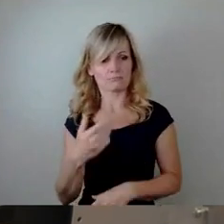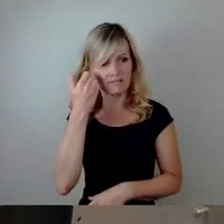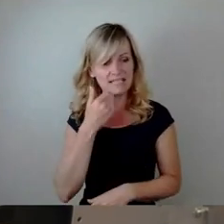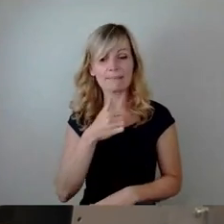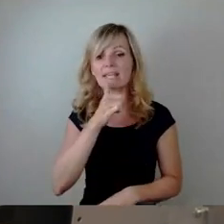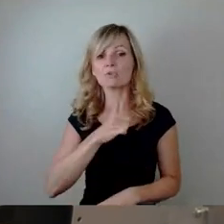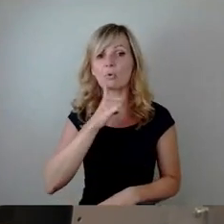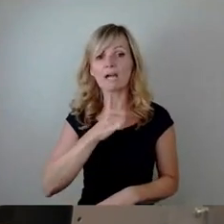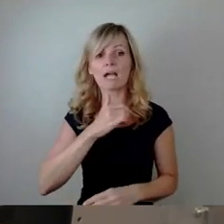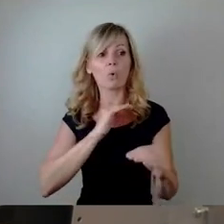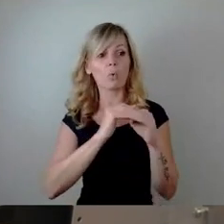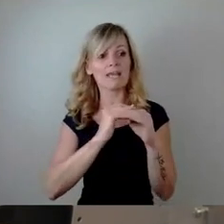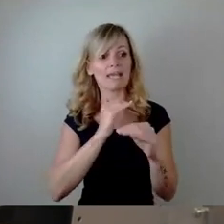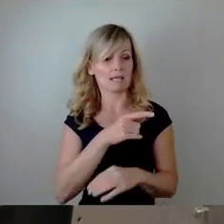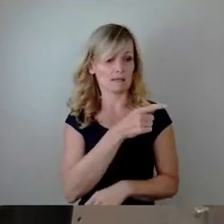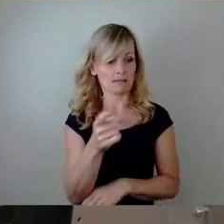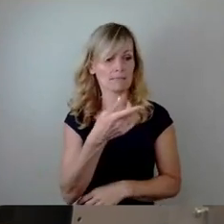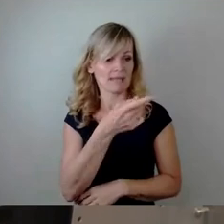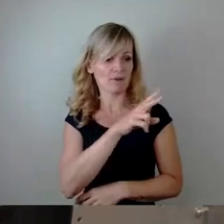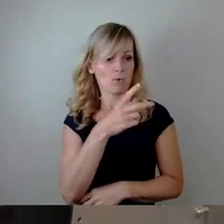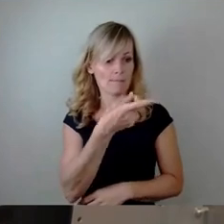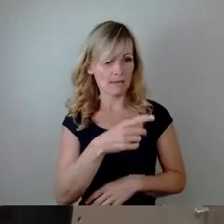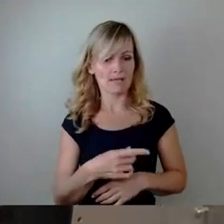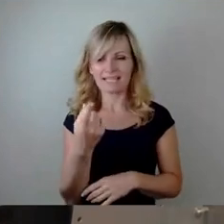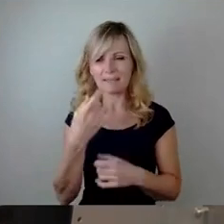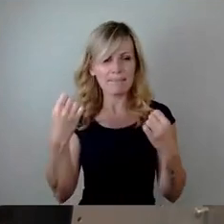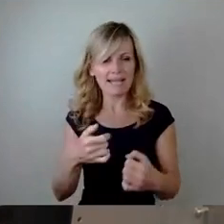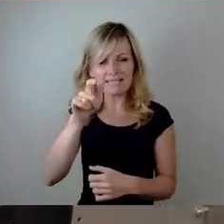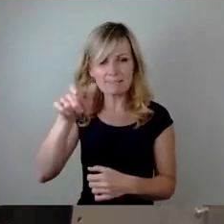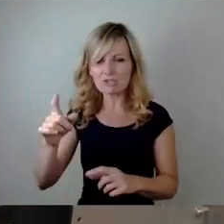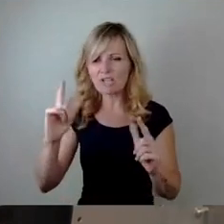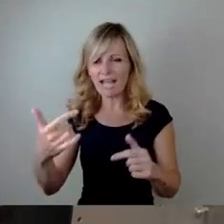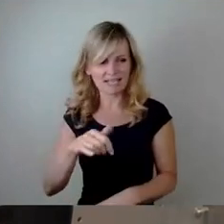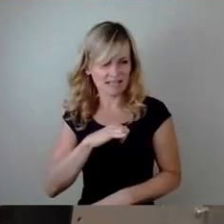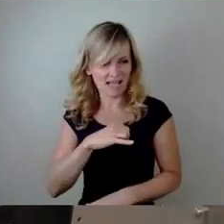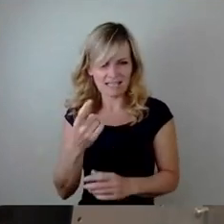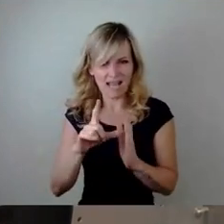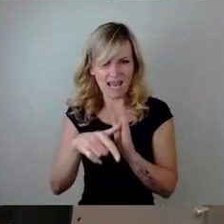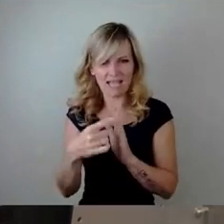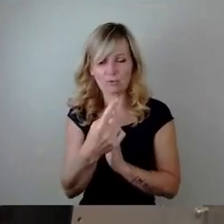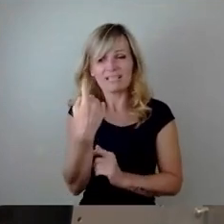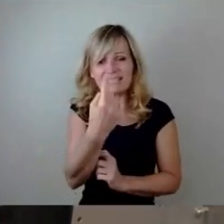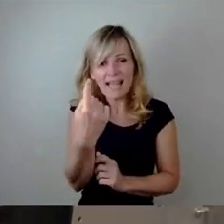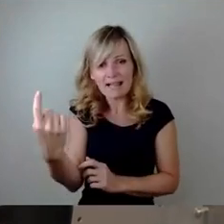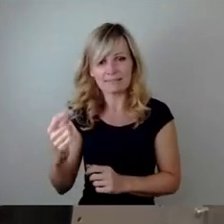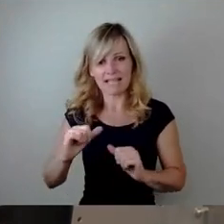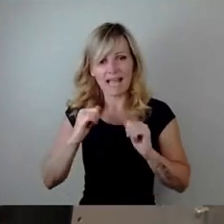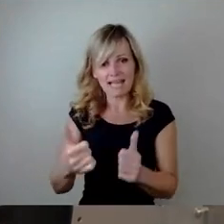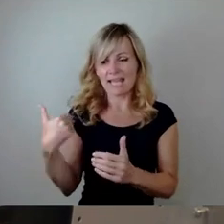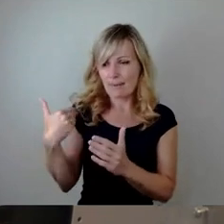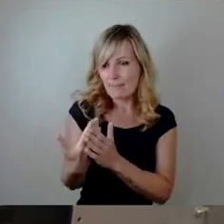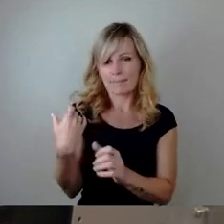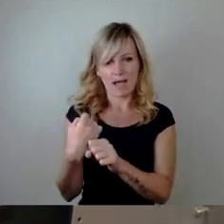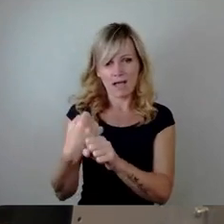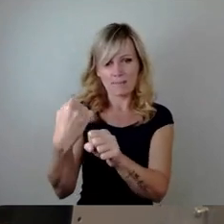BVB, die meisten dieser Menschen haben kein Interesse an diesen Leistungen. Die würden gern von dem, was die in ihrem Leben erarbeitet haben, gut